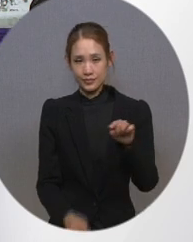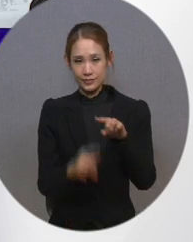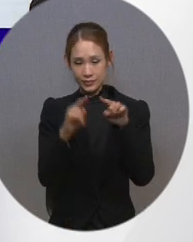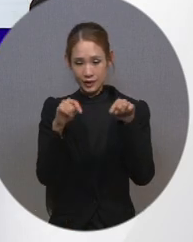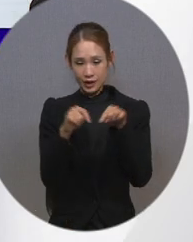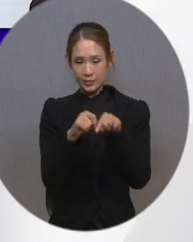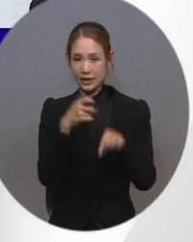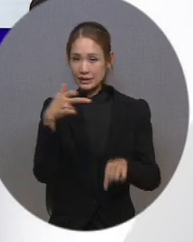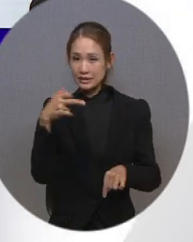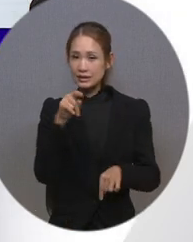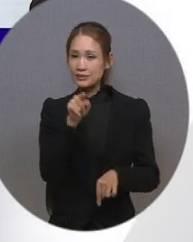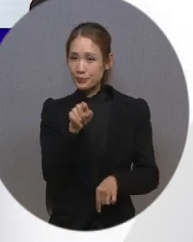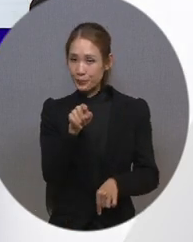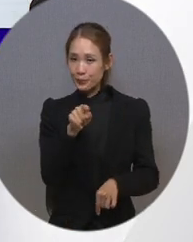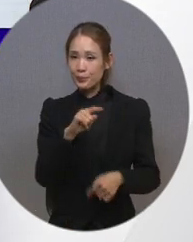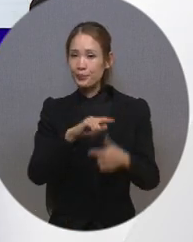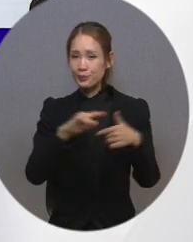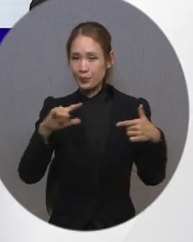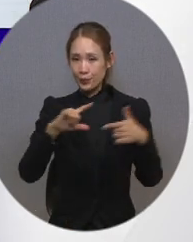변경할 수 있습니다.